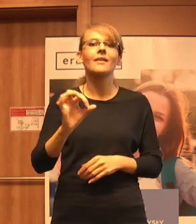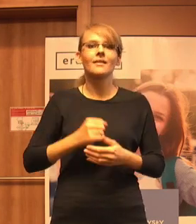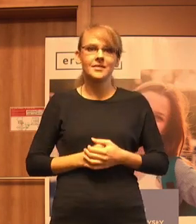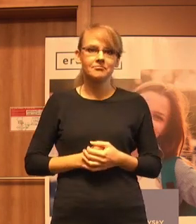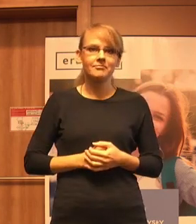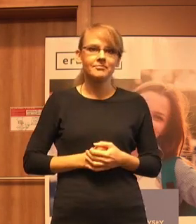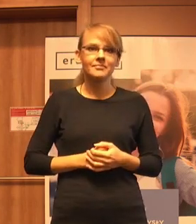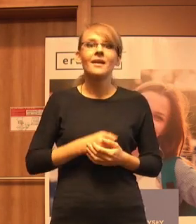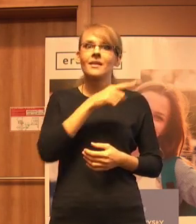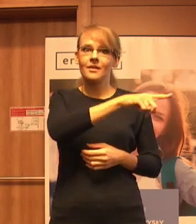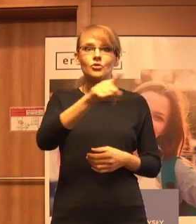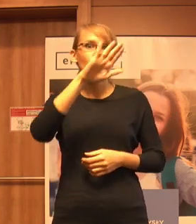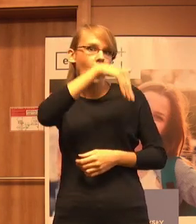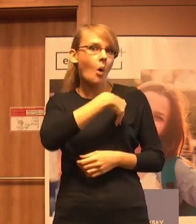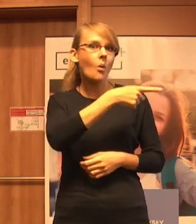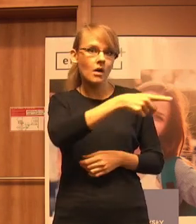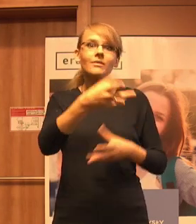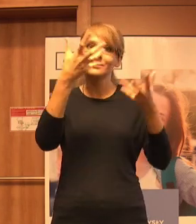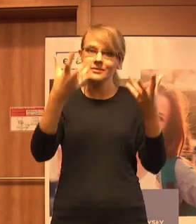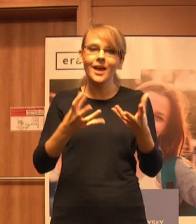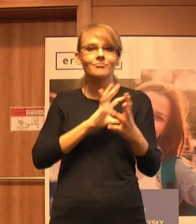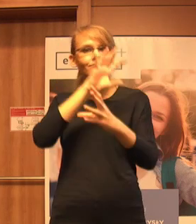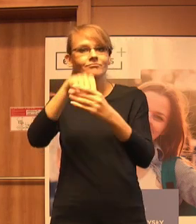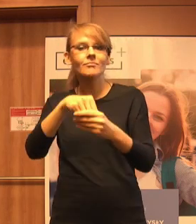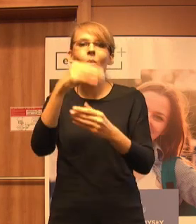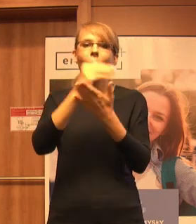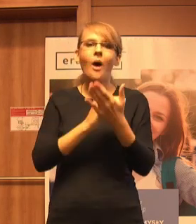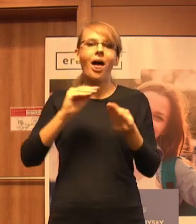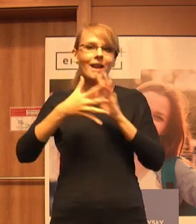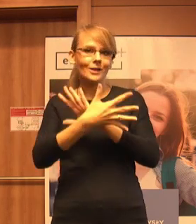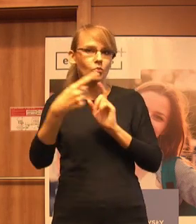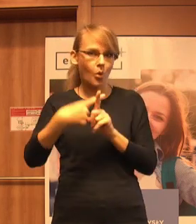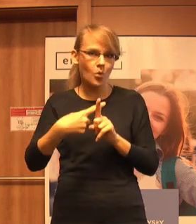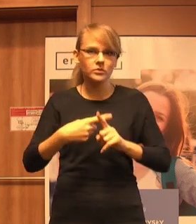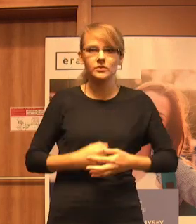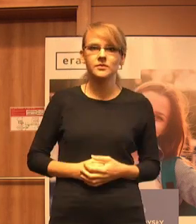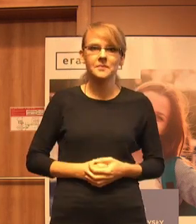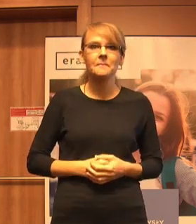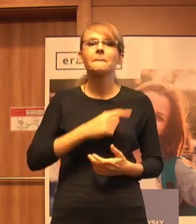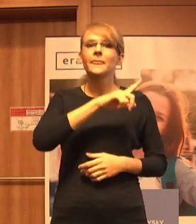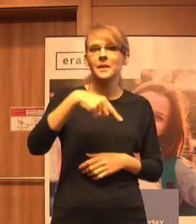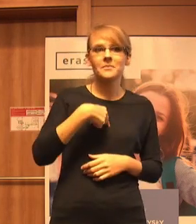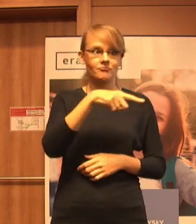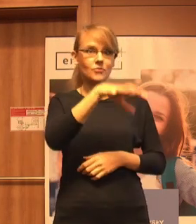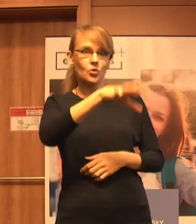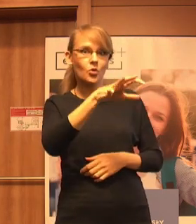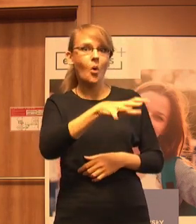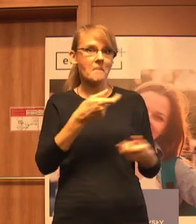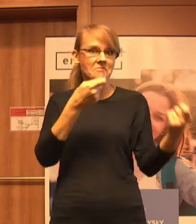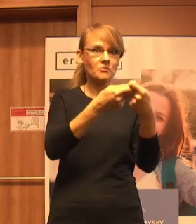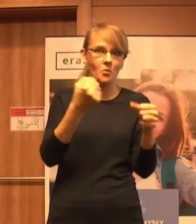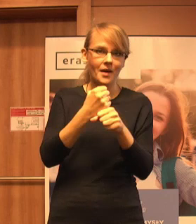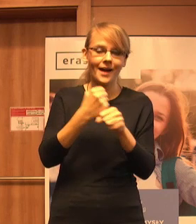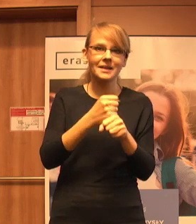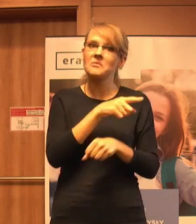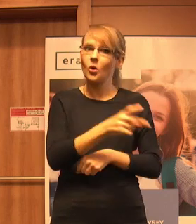które chcą się właśnie włączać w realizację projektów Erasmusa+. Pracujemy z tą grupą i to jest ciekawe doświadczenie,